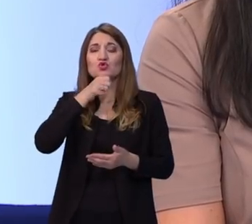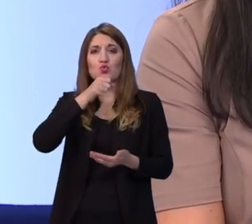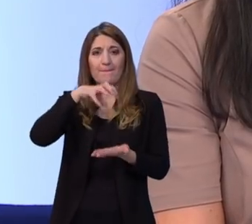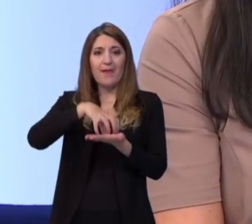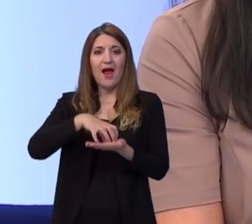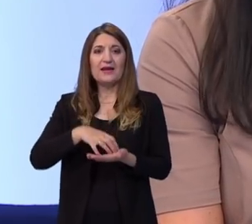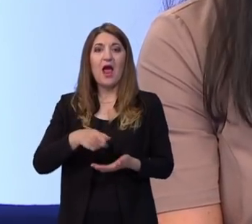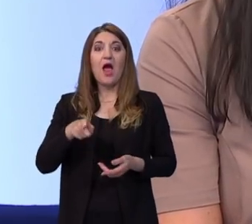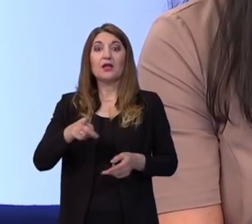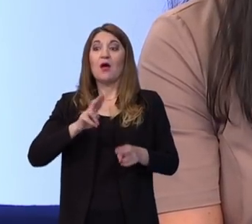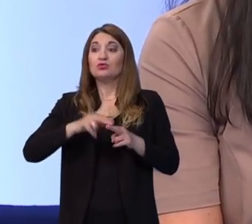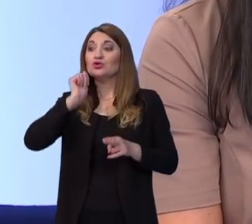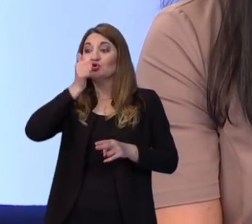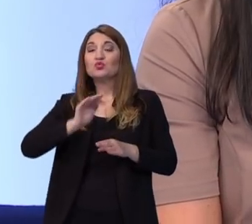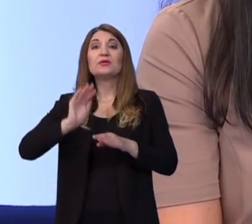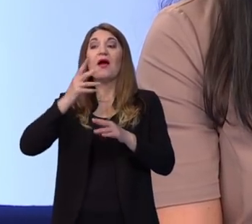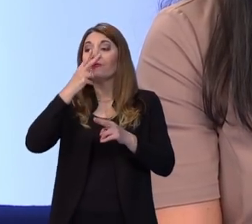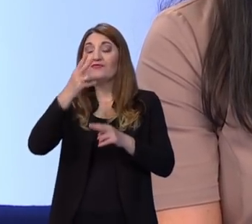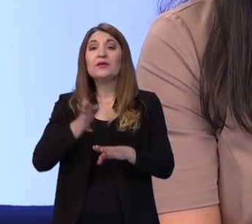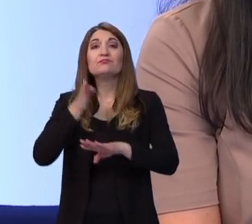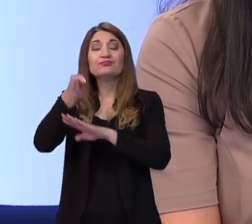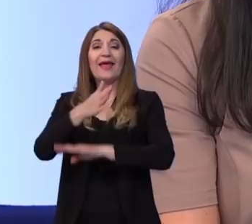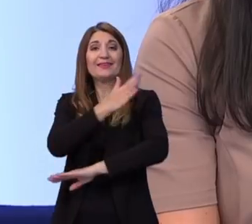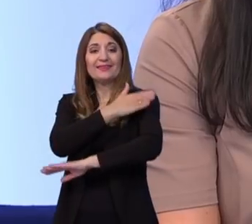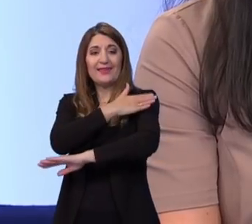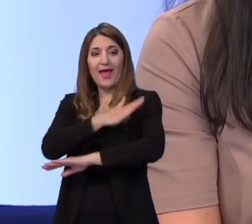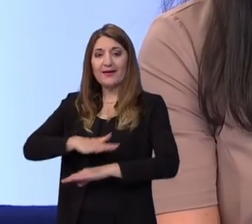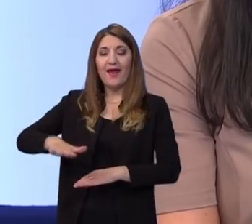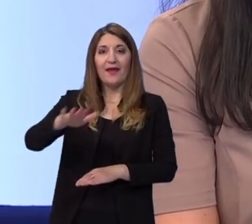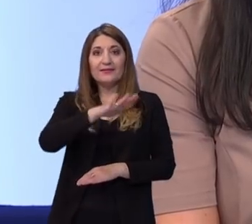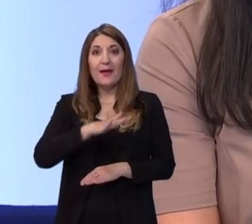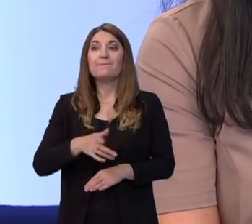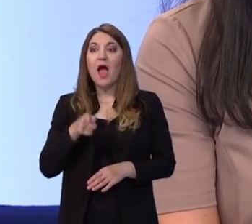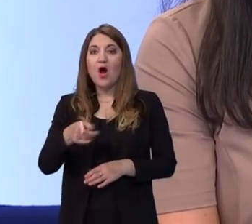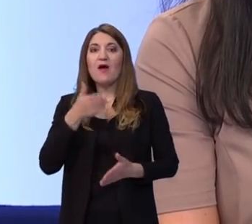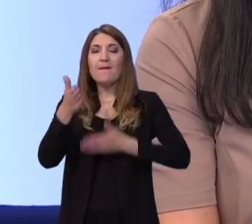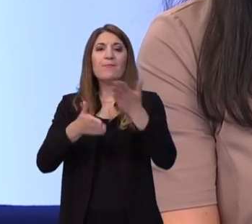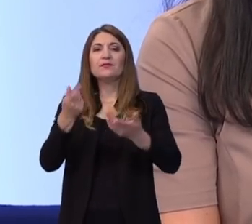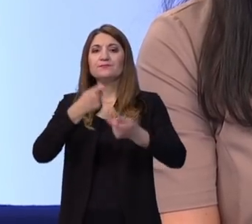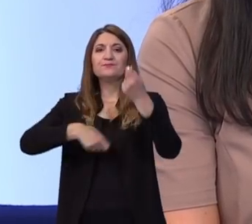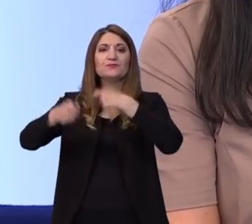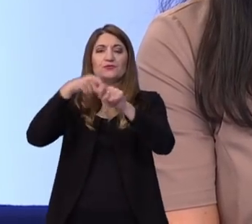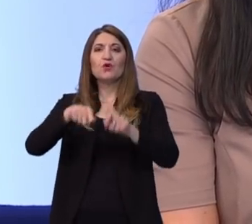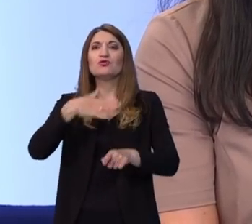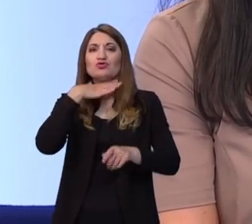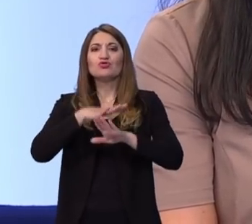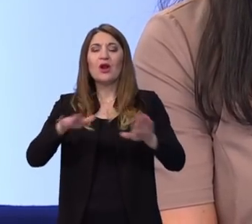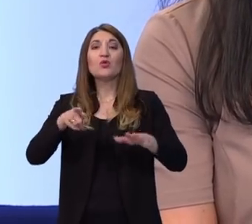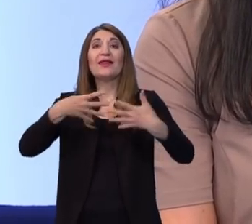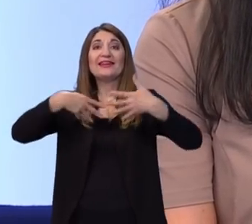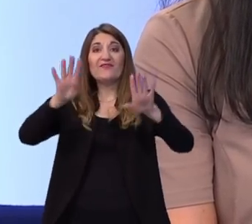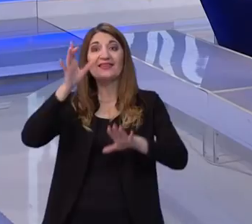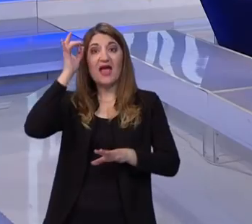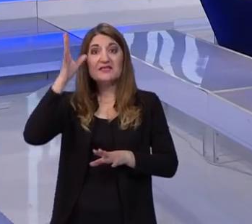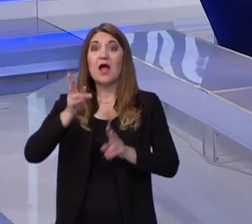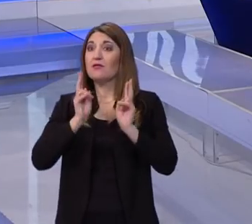dogovor i prvog izlaska na teren. I s obizirom na ponudu, a ponuda izgradnje, roke za izgradnju škole je 19 dana.